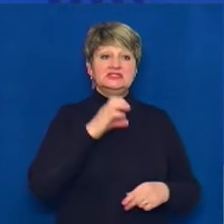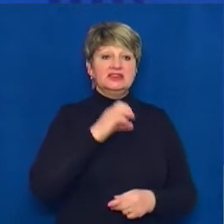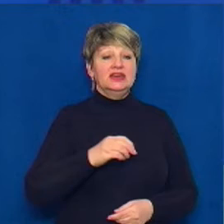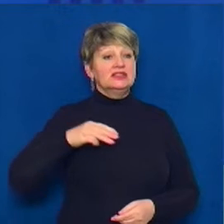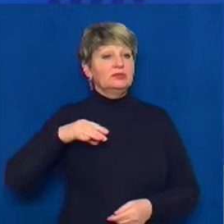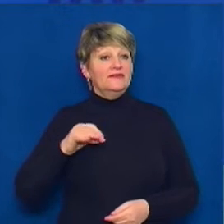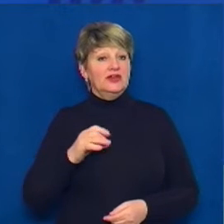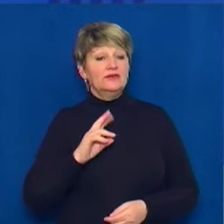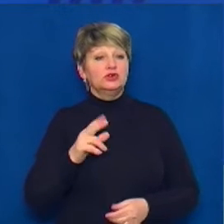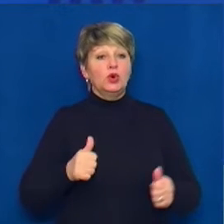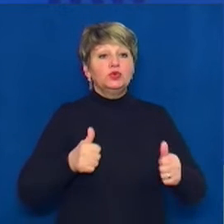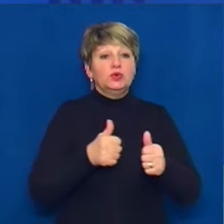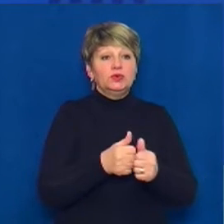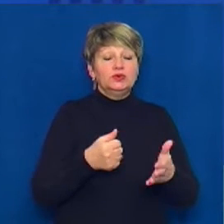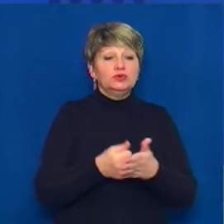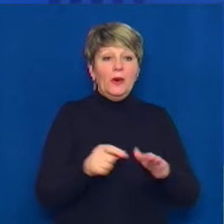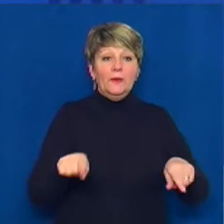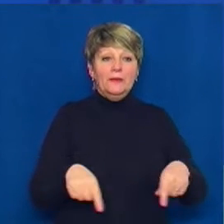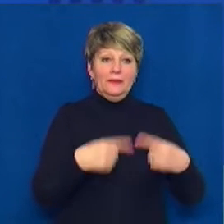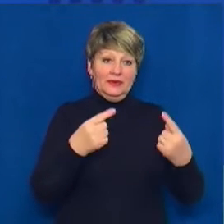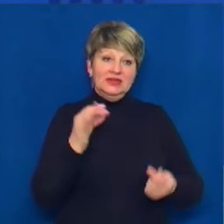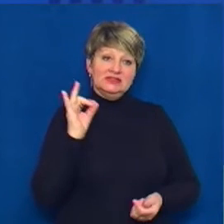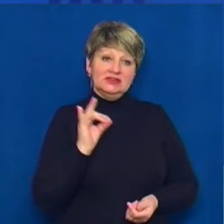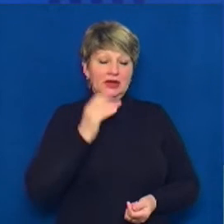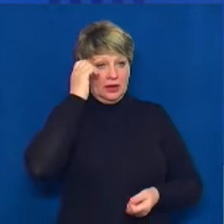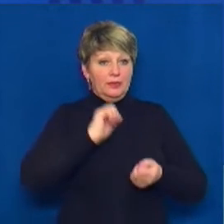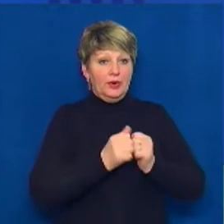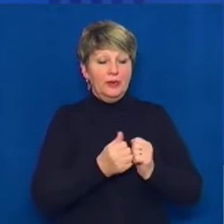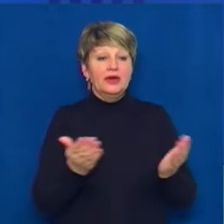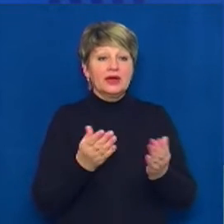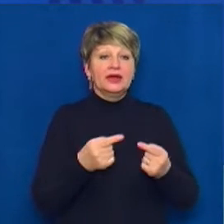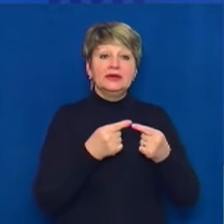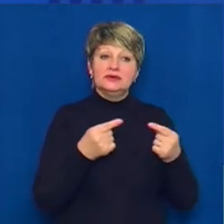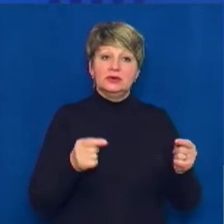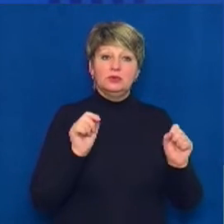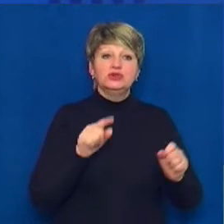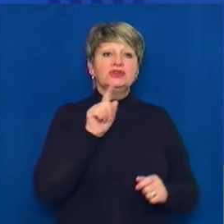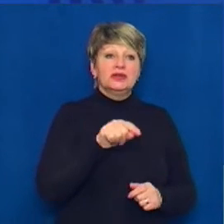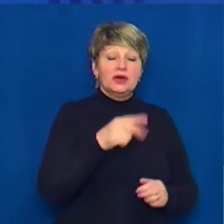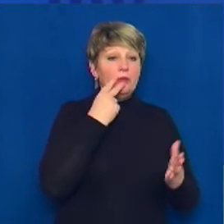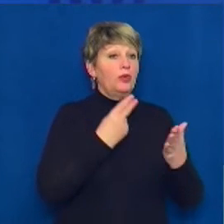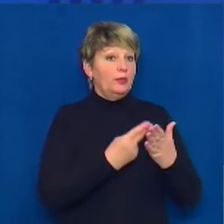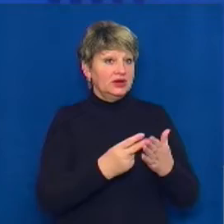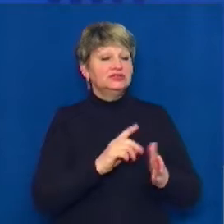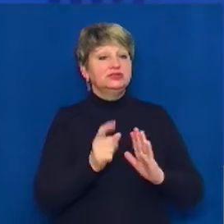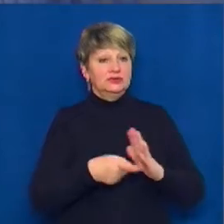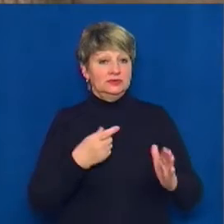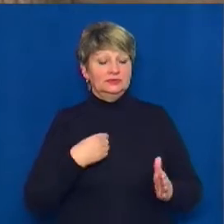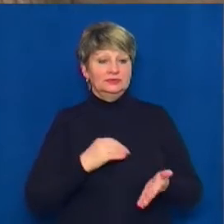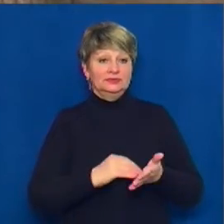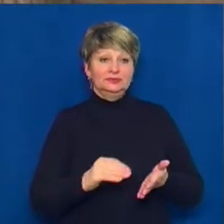Хто долучився до відродження історичної пам'ятки та які експонати можна буде там побачити, цікавилась Наталя Кулик.